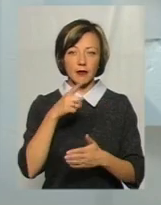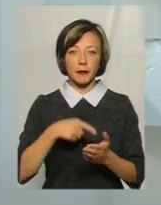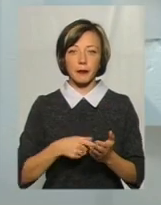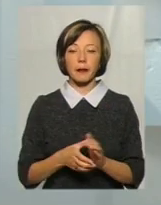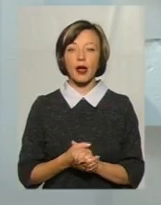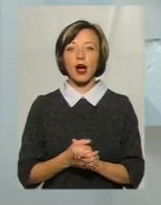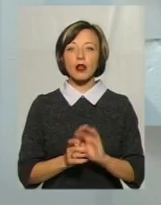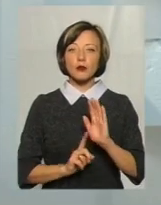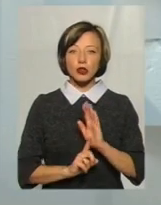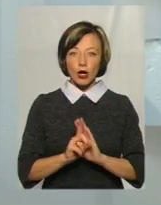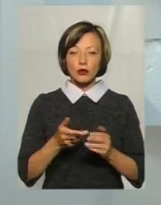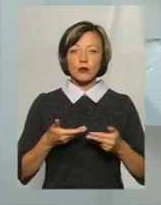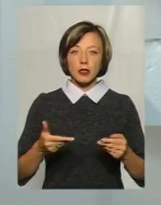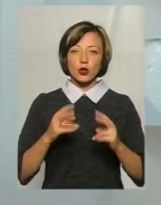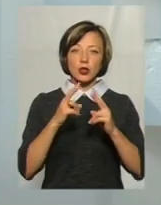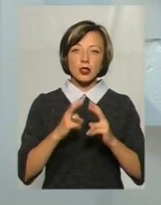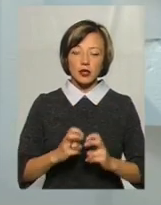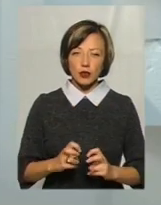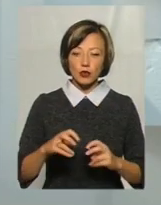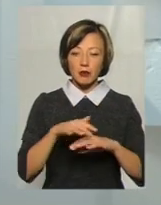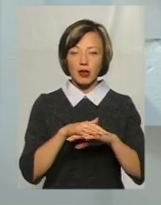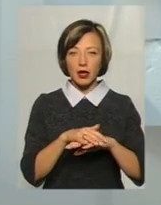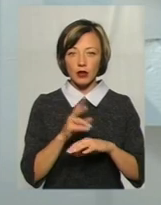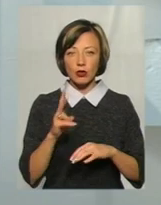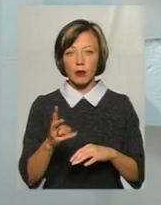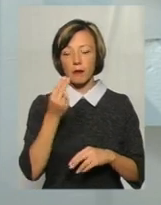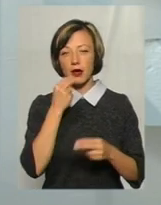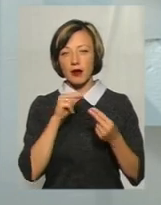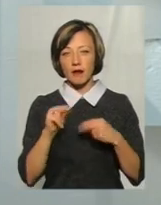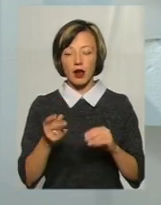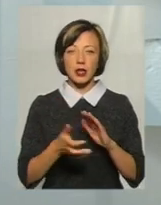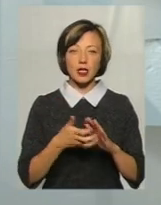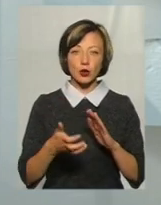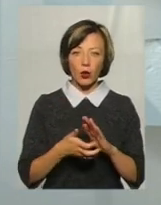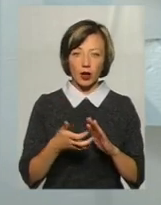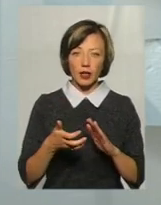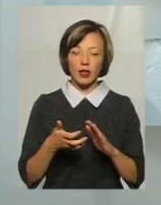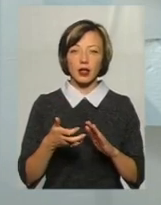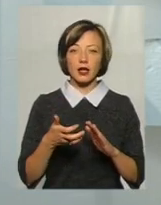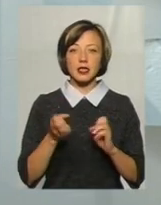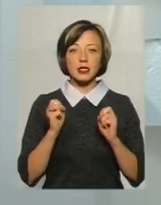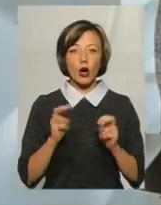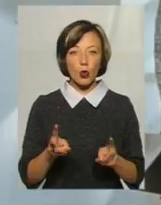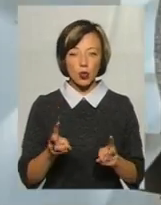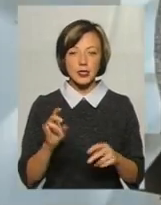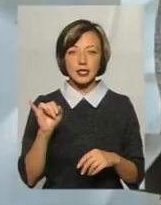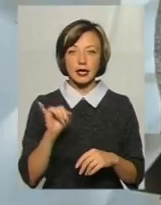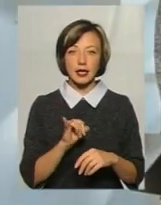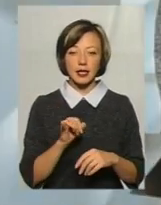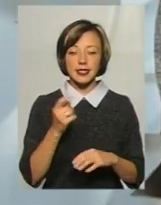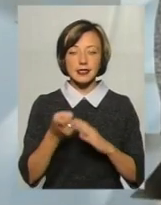ми досліджуємо ринок, вивчаємо його переваги, його недоліки, його загрози. І